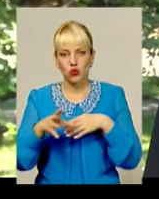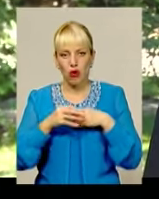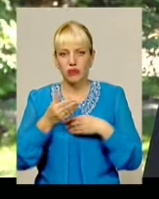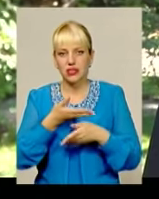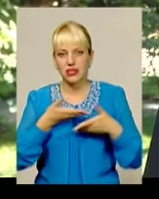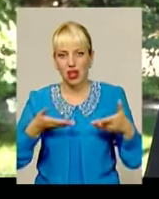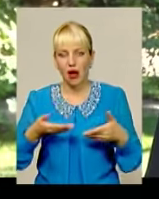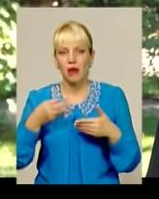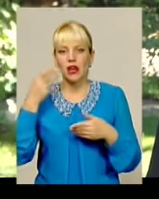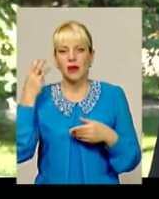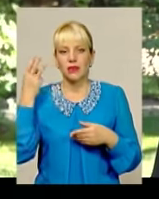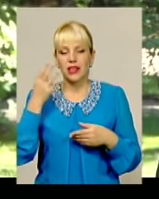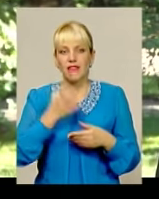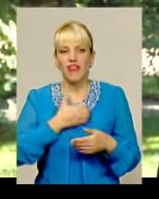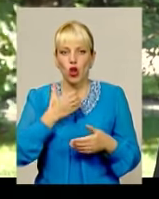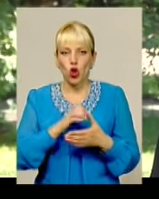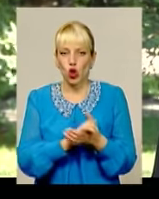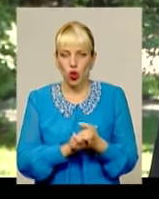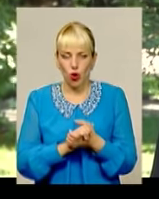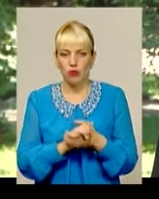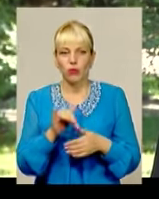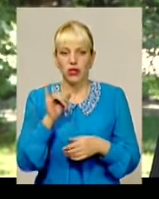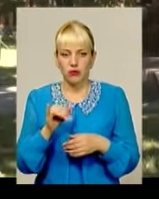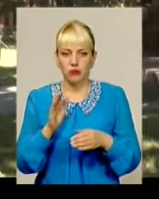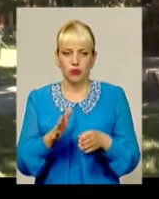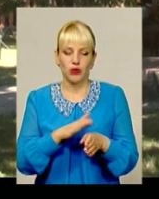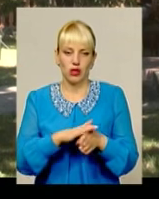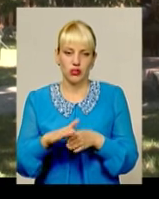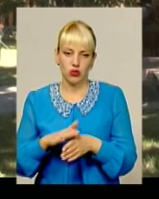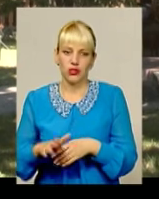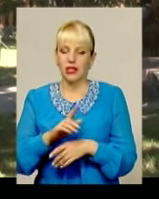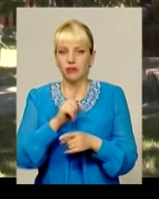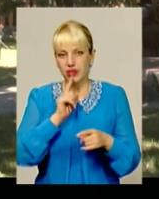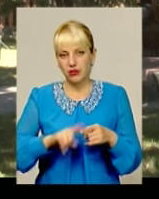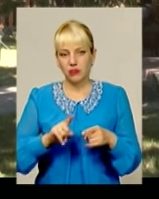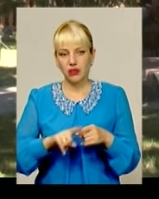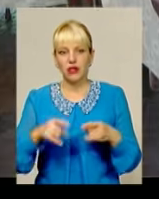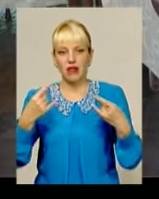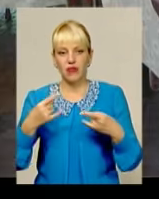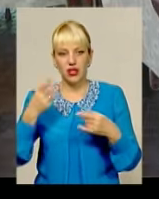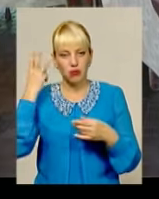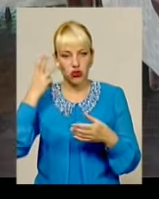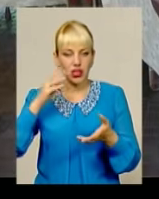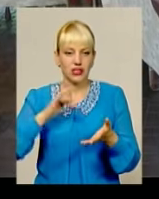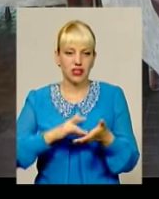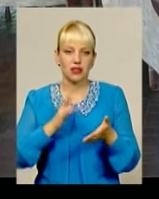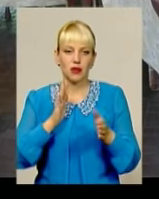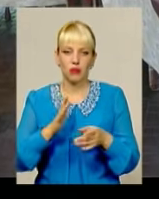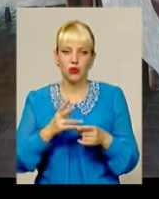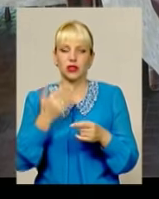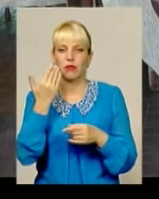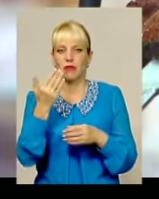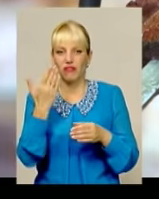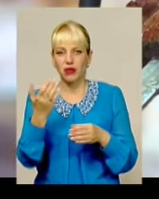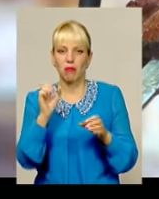міською радою, виконкомом та з рестораторами міста ми будемо реалізовувати. Тож уже незабаром в ефірі телеканалу «Поділля Центр» ви матимете